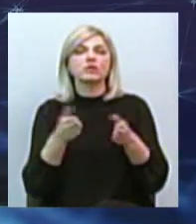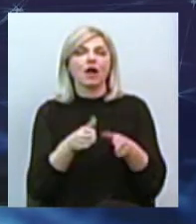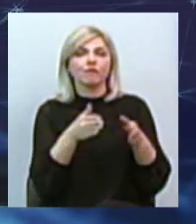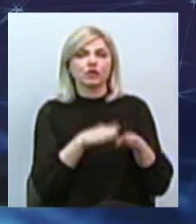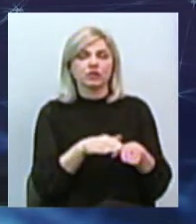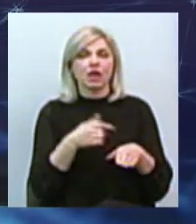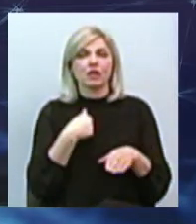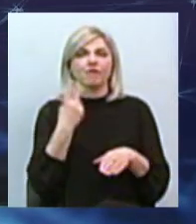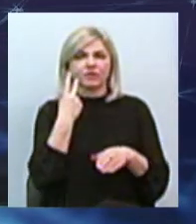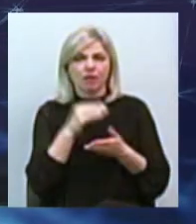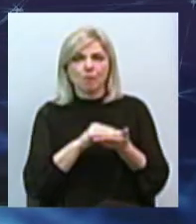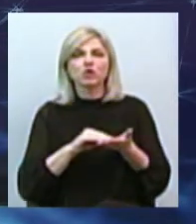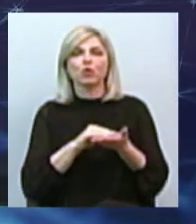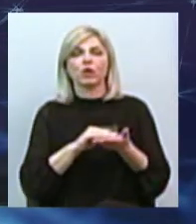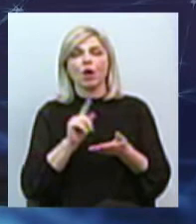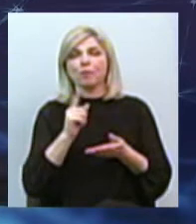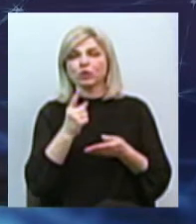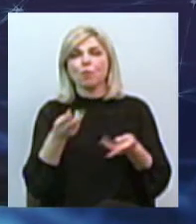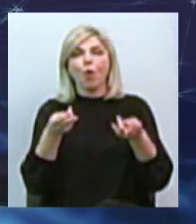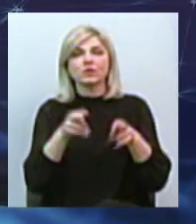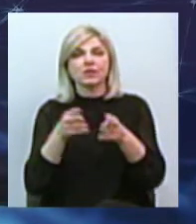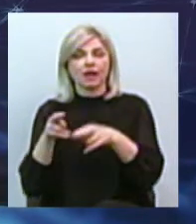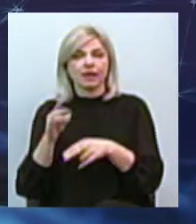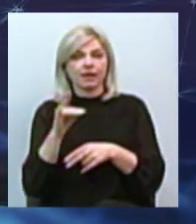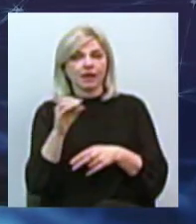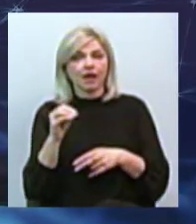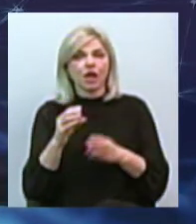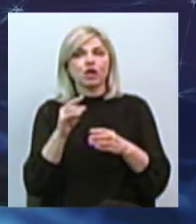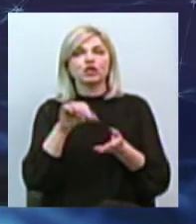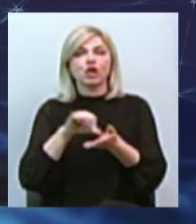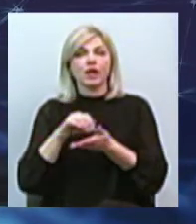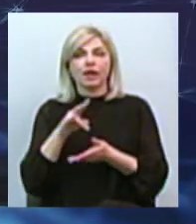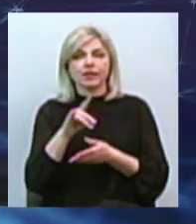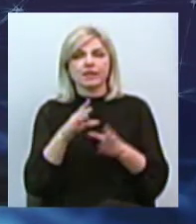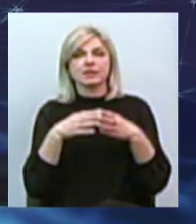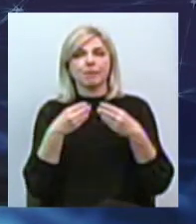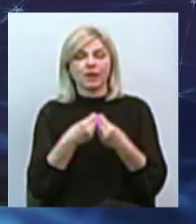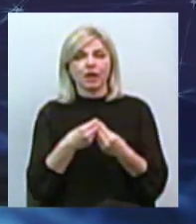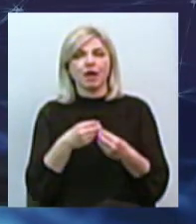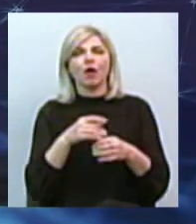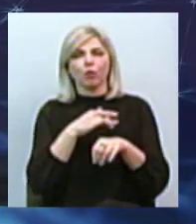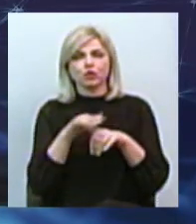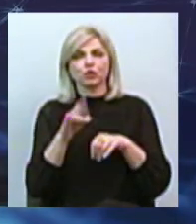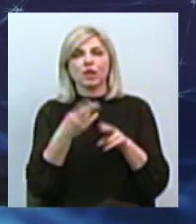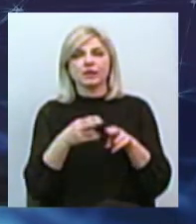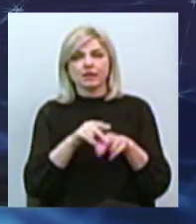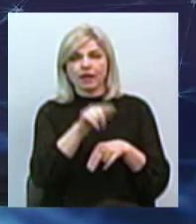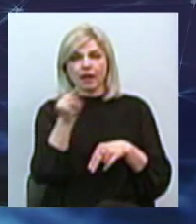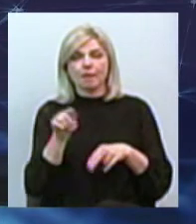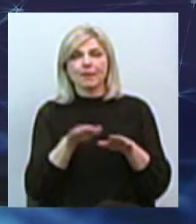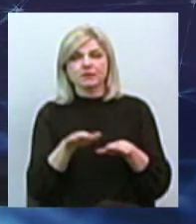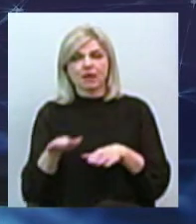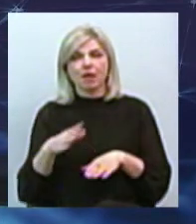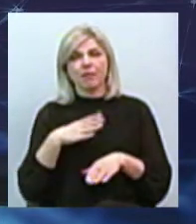все время це подчеркиваю, тому що остальні члени семей, унічтоженних на цих містах, були на